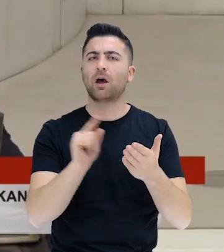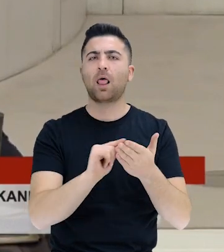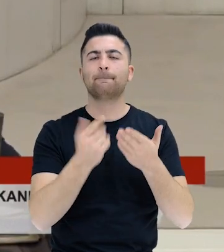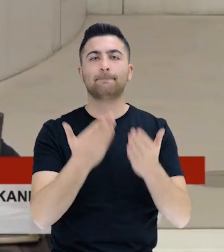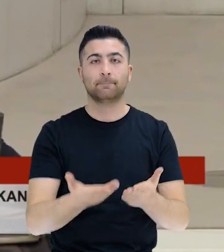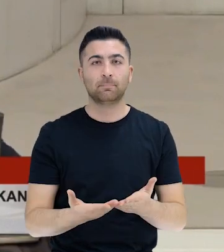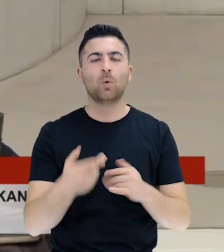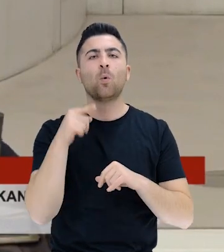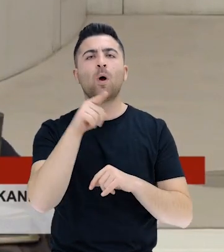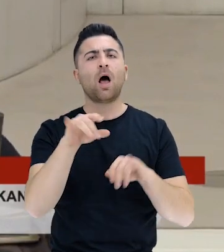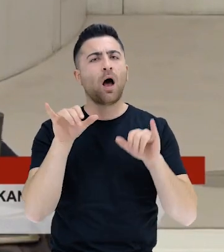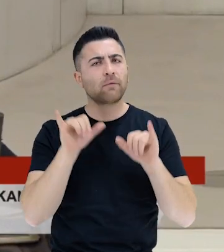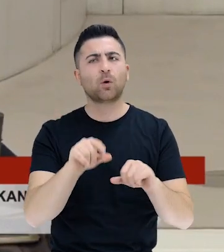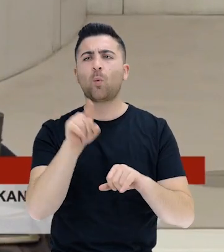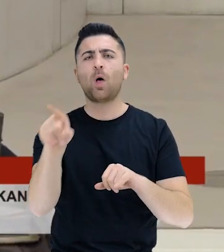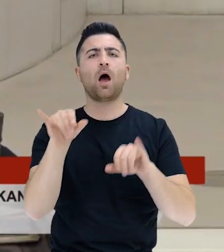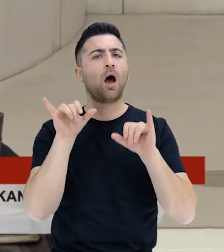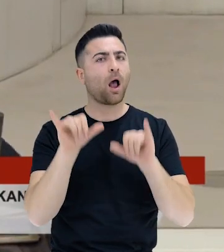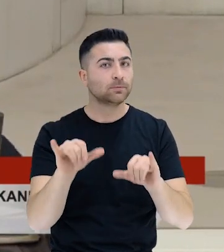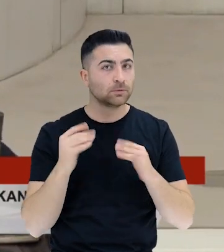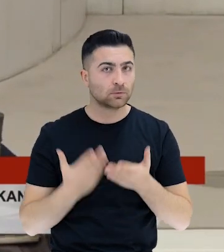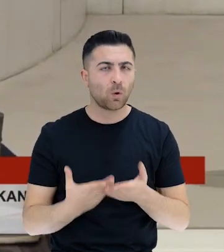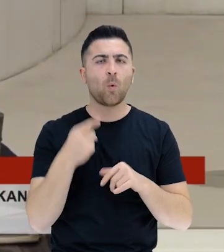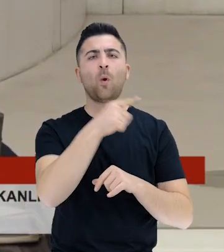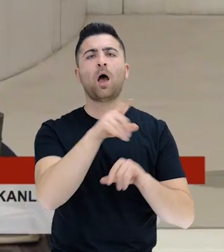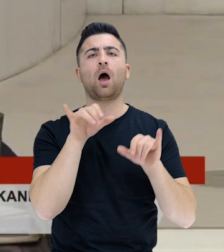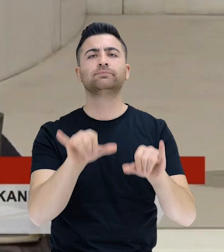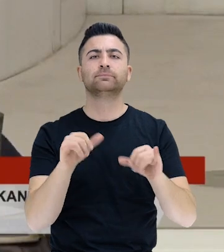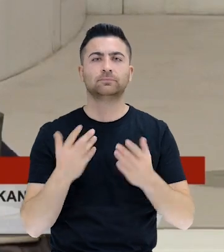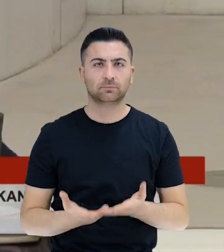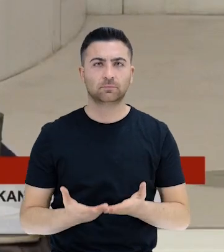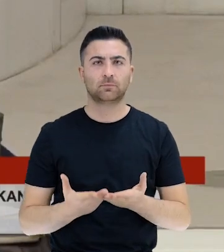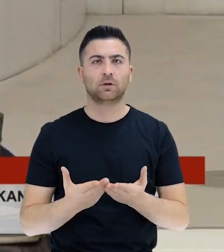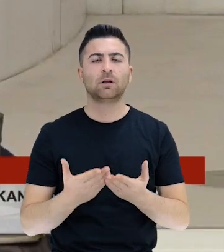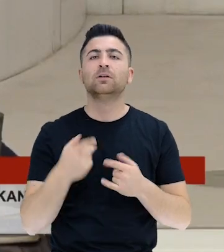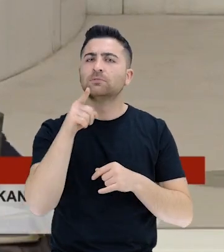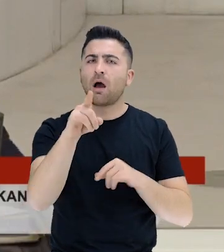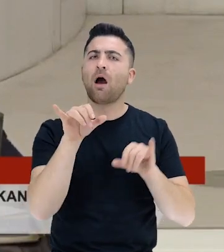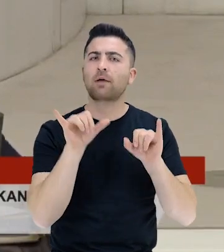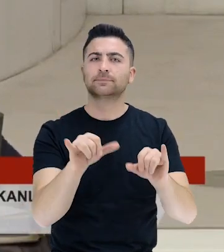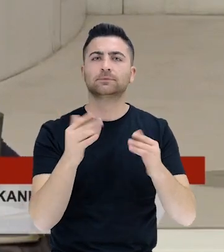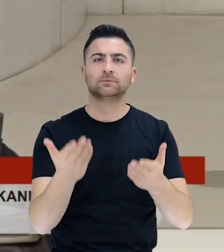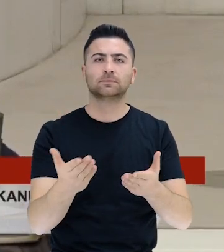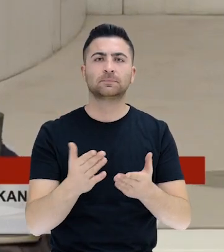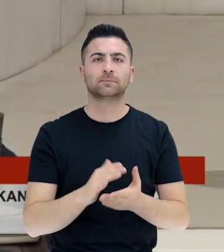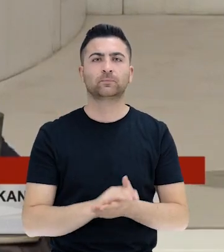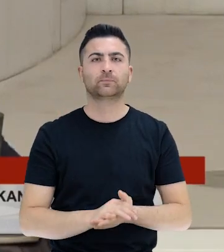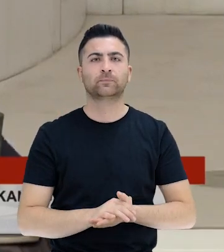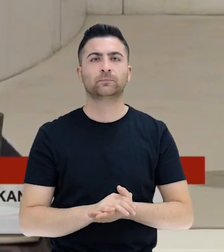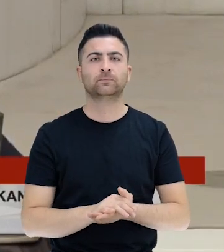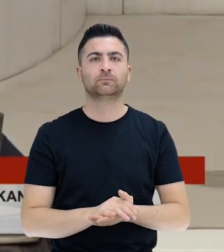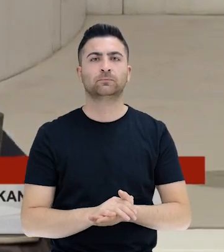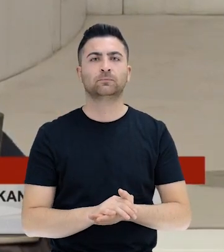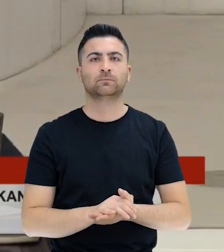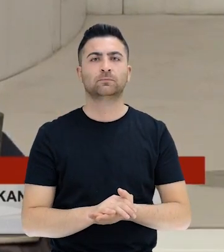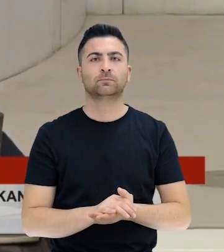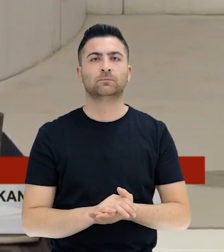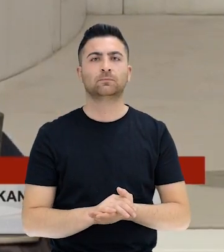aynı aynı kalemden. Orası da aynı, orası da aynı, orası da aynı. Siz de aynısınız.